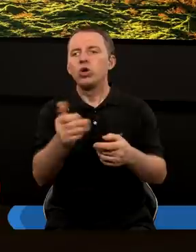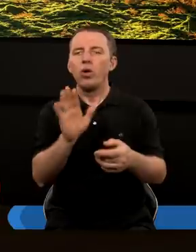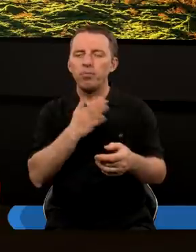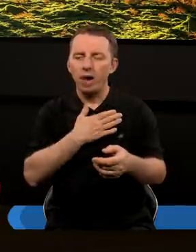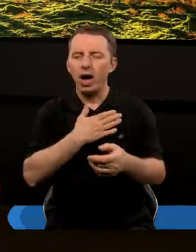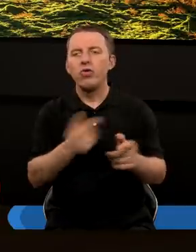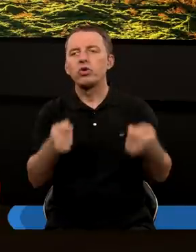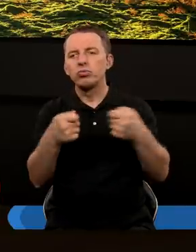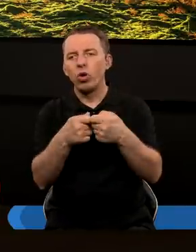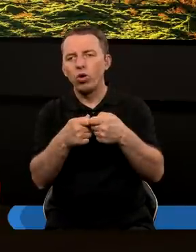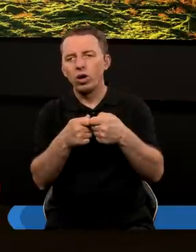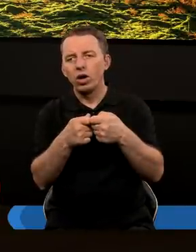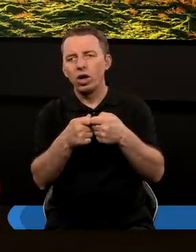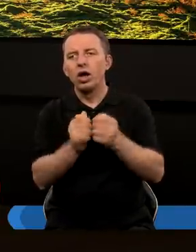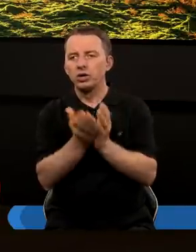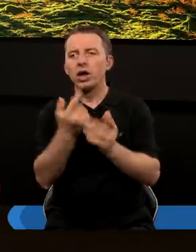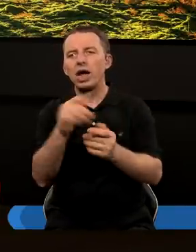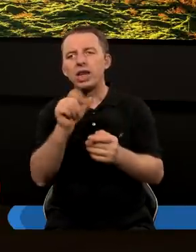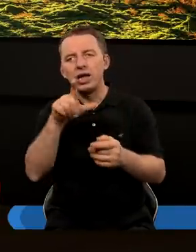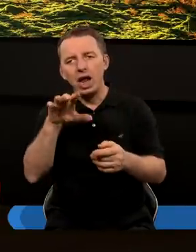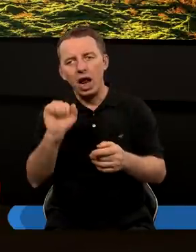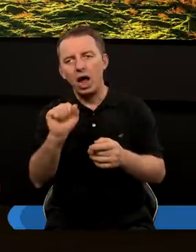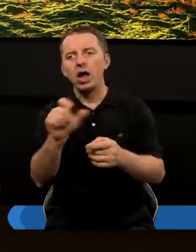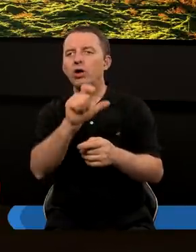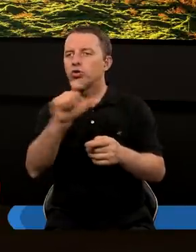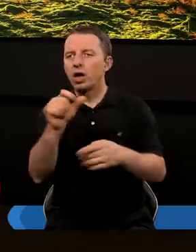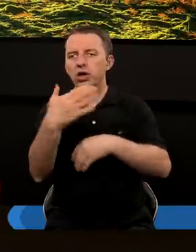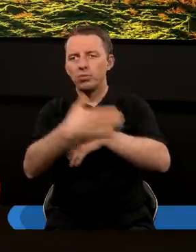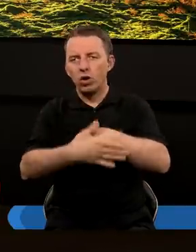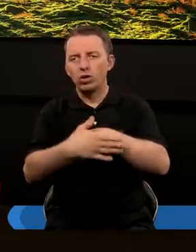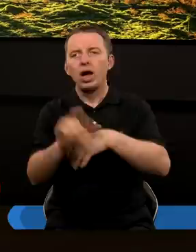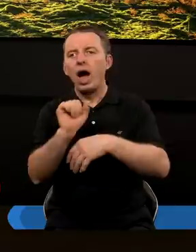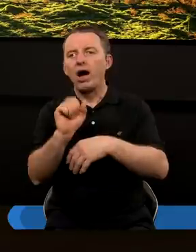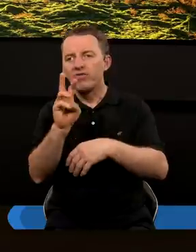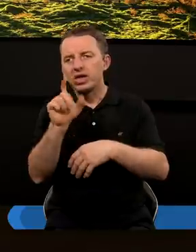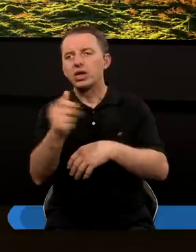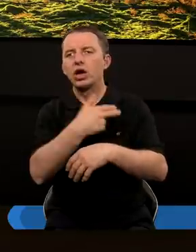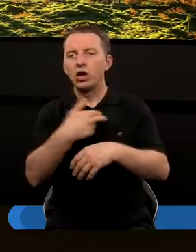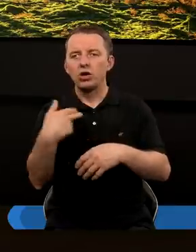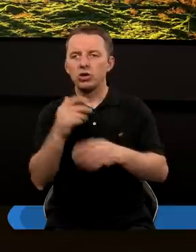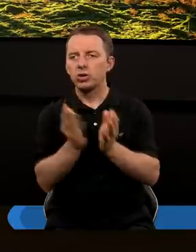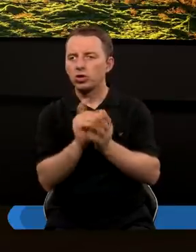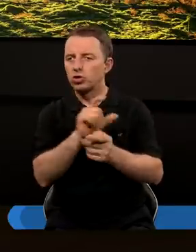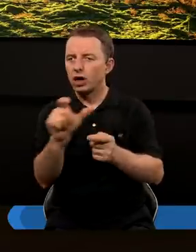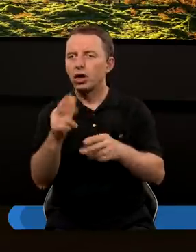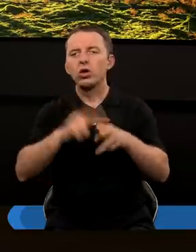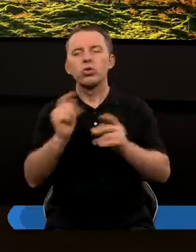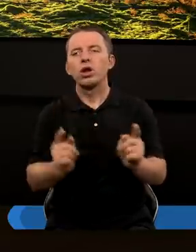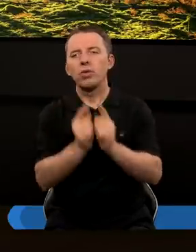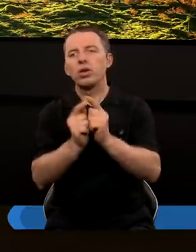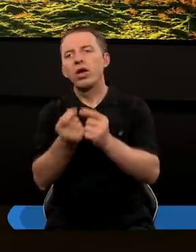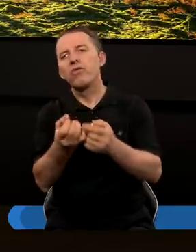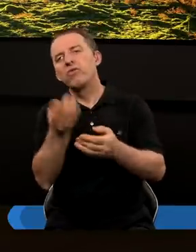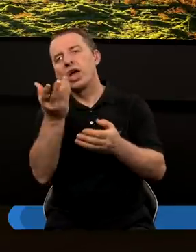Co ma wspólnego starożytna księga Daniela z czasami końca, nawet z naszymi czasami? Księga Daniela powstała mniej